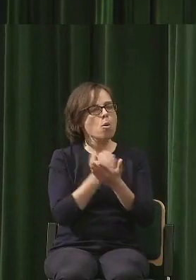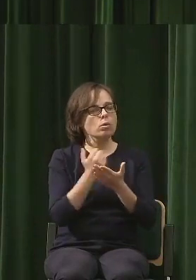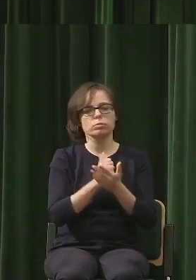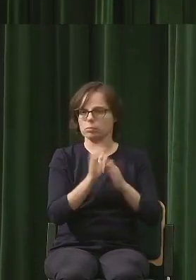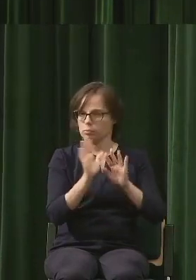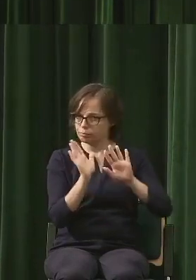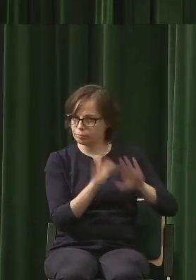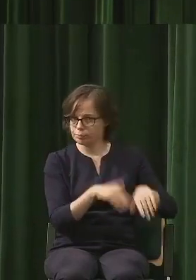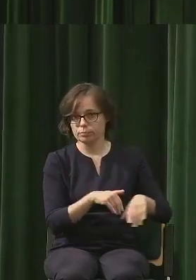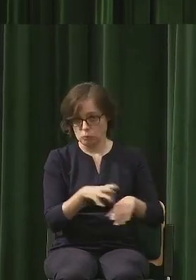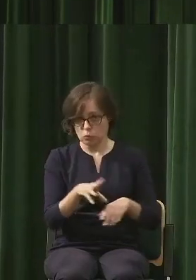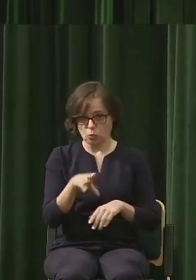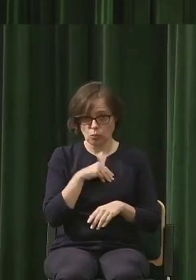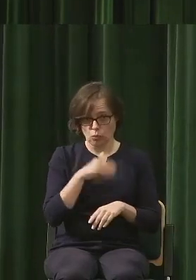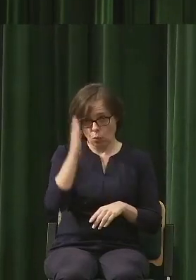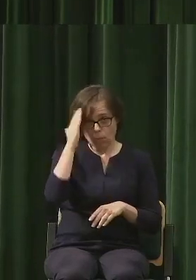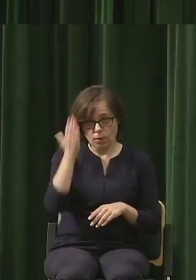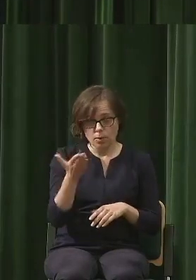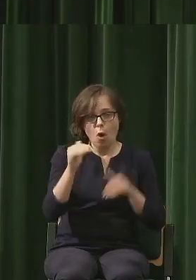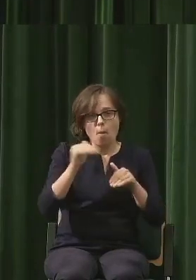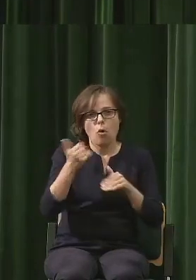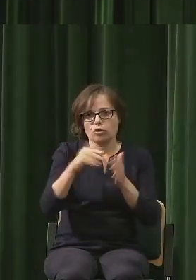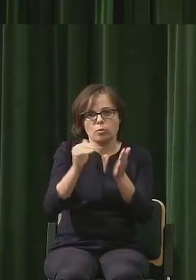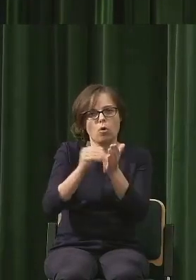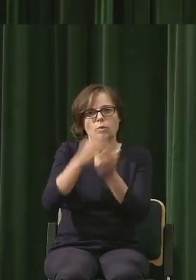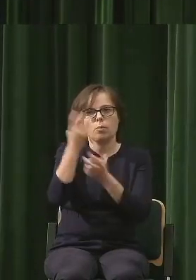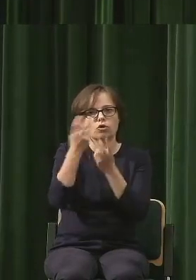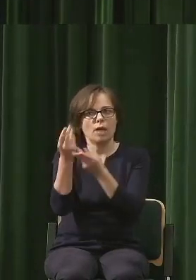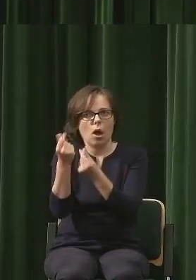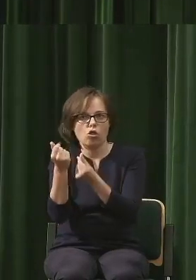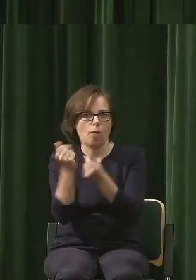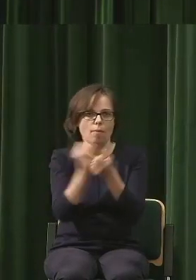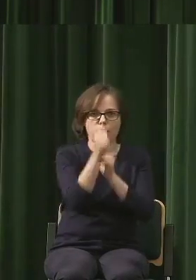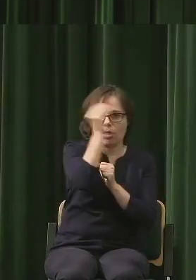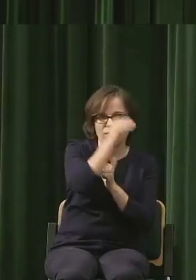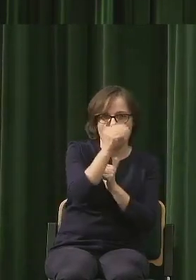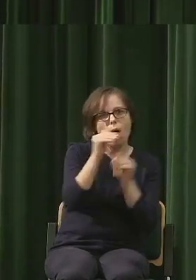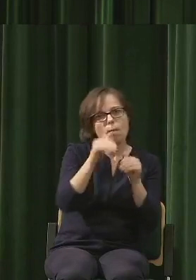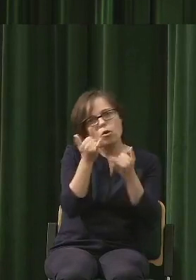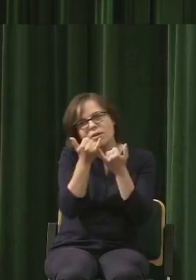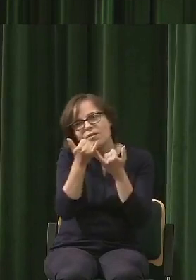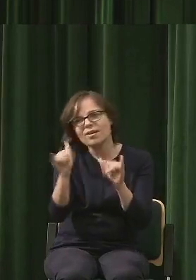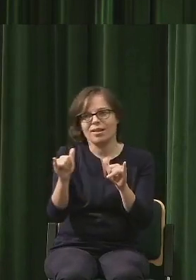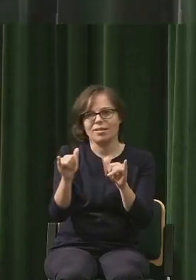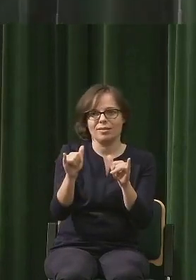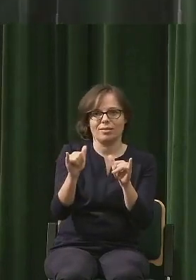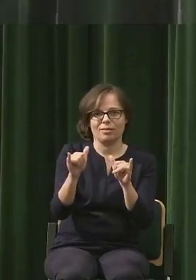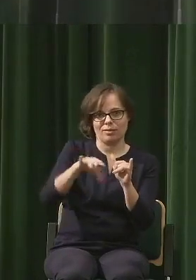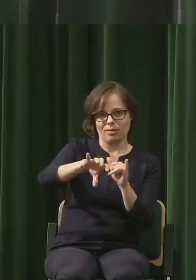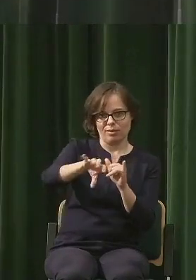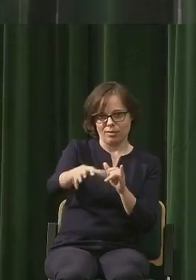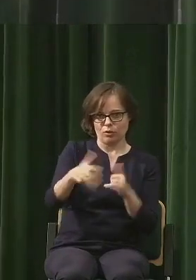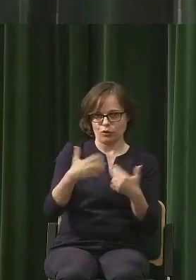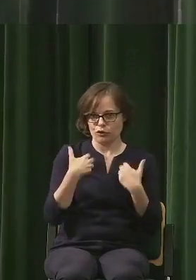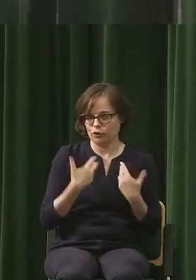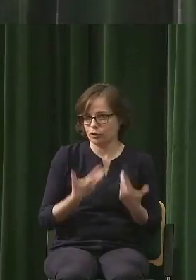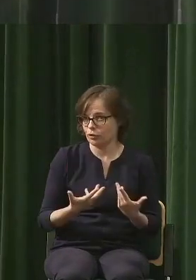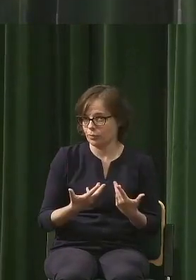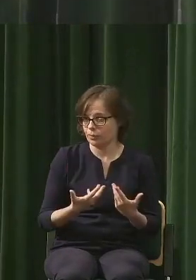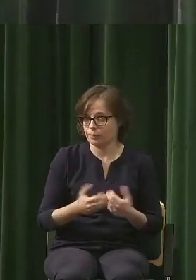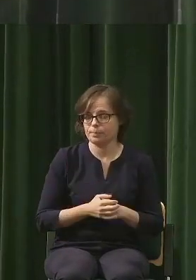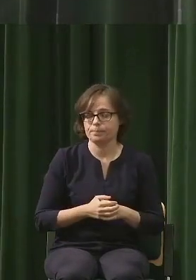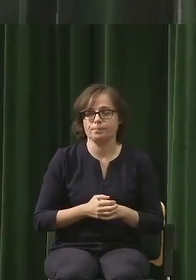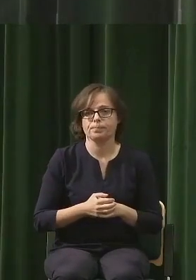w nauce, tylko inne pole życia, gdzie można by taki wyłom zacząć robić? Ja myślę, że właśnie